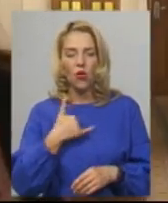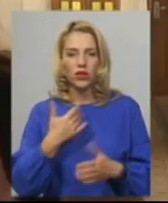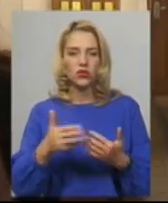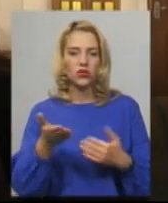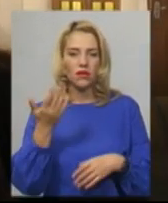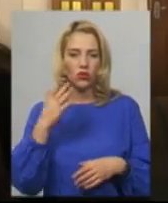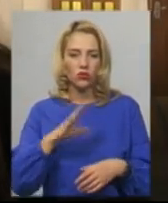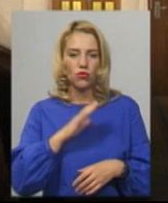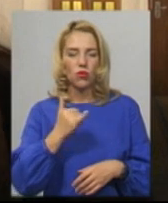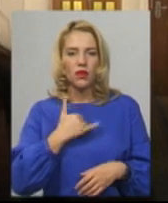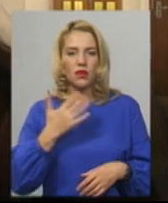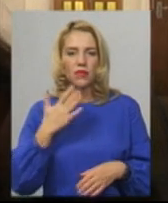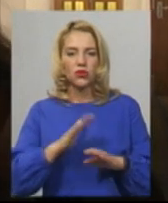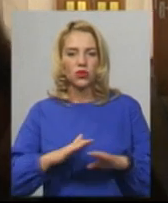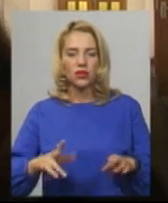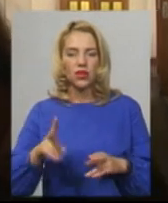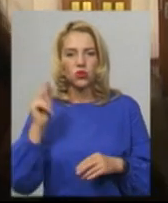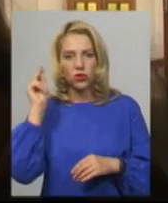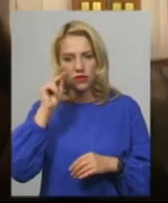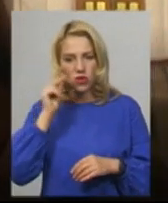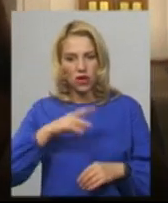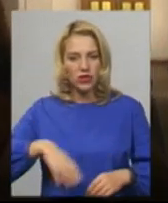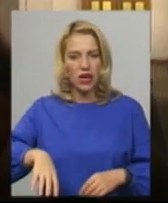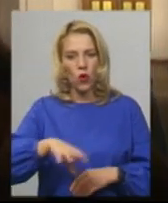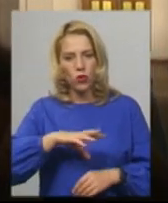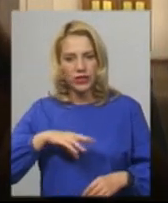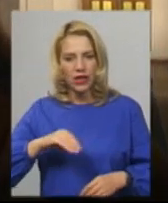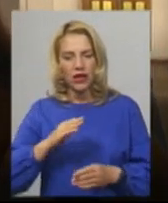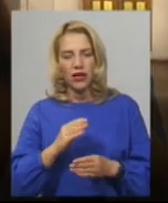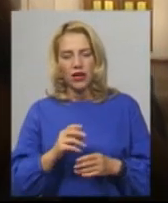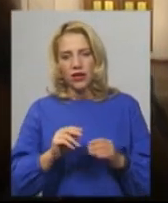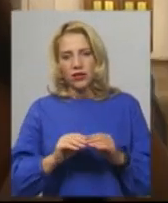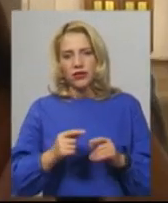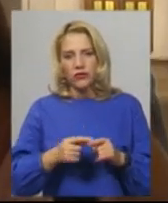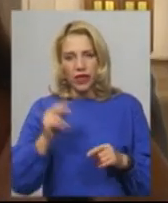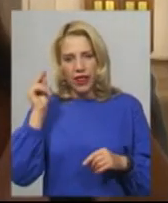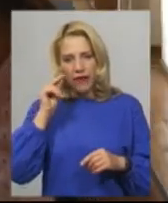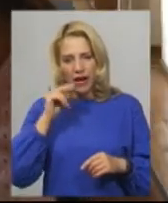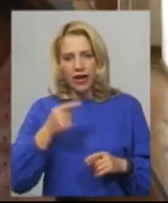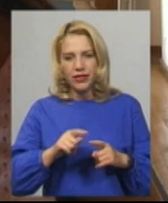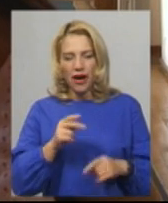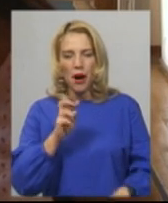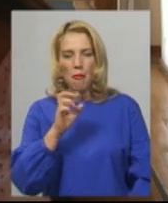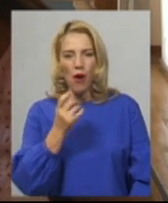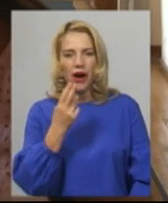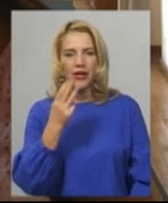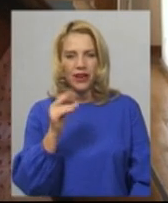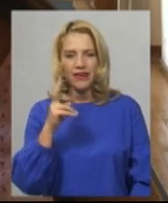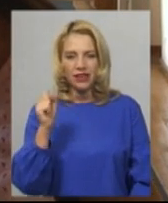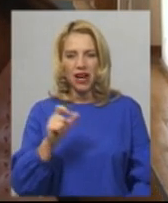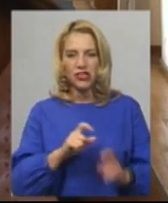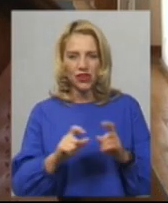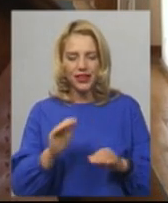В мене п'ятеро дітей, які навчаються всі, є вже шкільного віку, всі навчаються в борщівській школі. Діти категорично